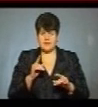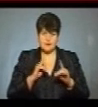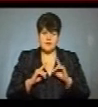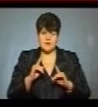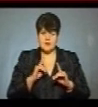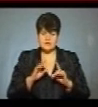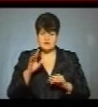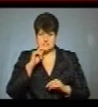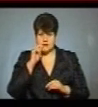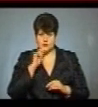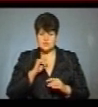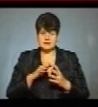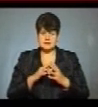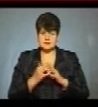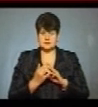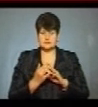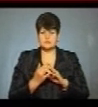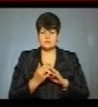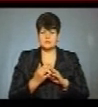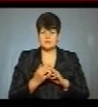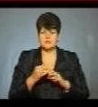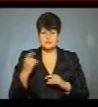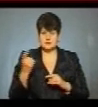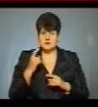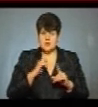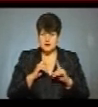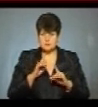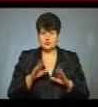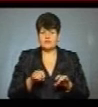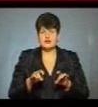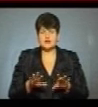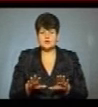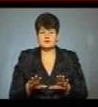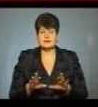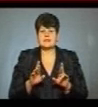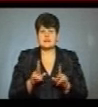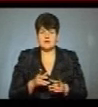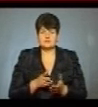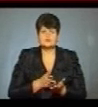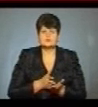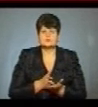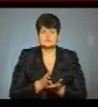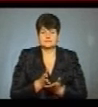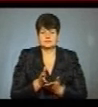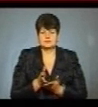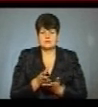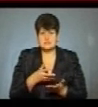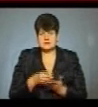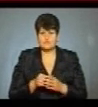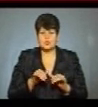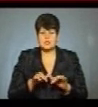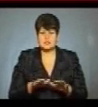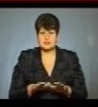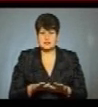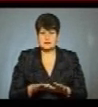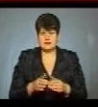Всеукраїнської аграрної ради і буде вирішувати, яку тактику ведення своїх дій вона